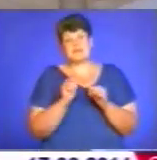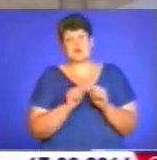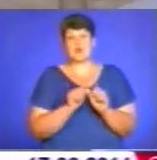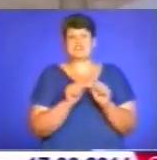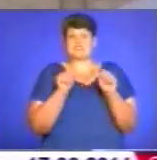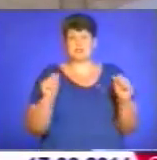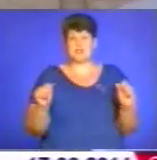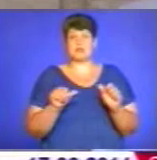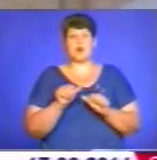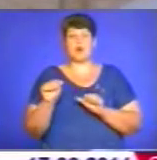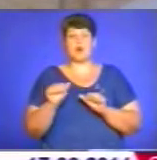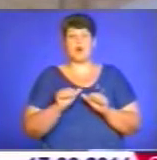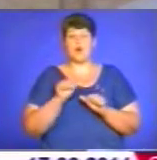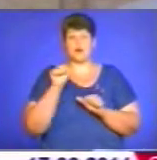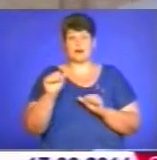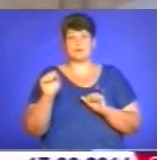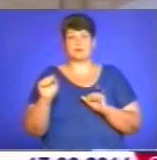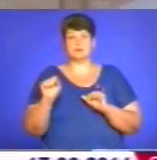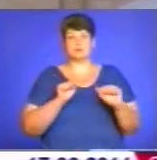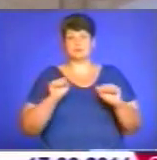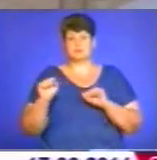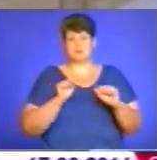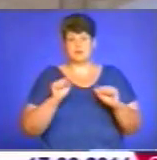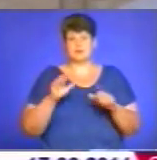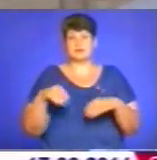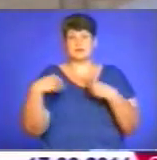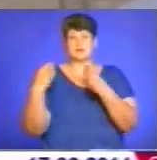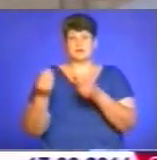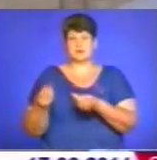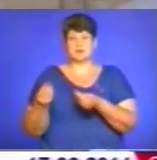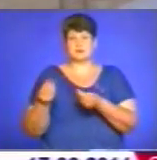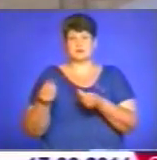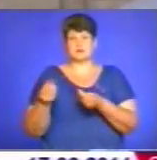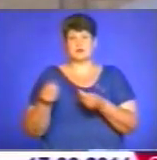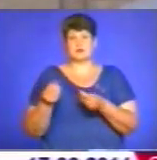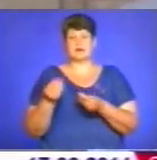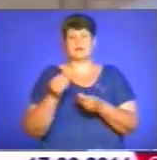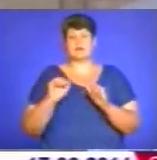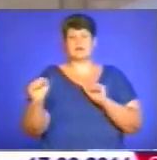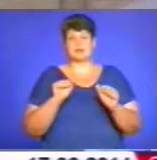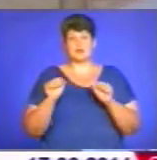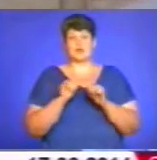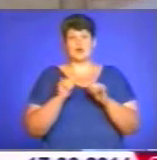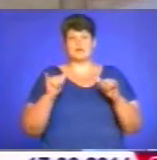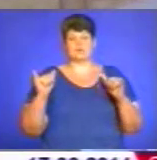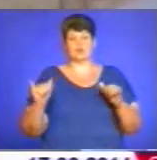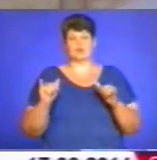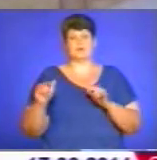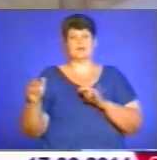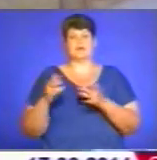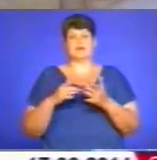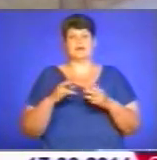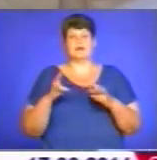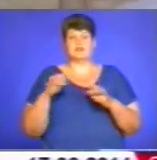департаментів управлінь. Ці кошти передаються головному розпоряднику департаменту розвитку інфраструктури обласної державної адміністрації. Це